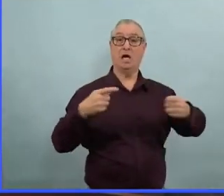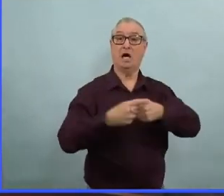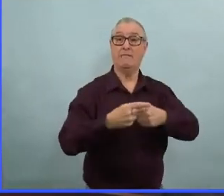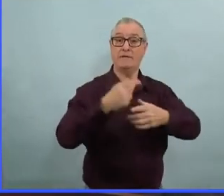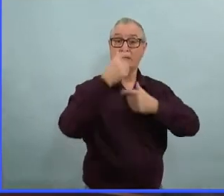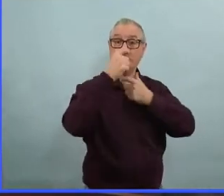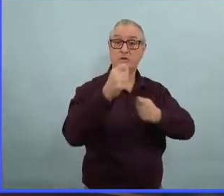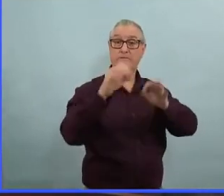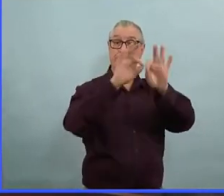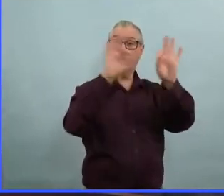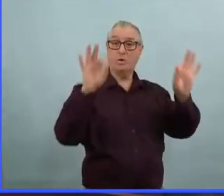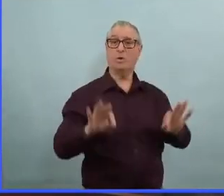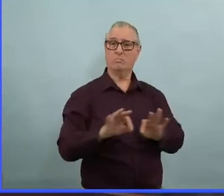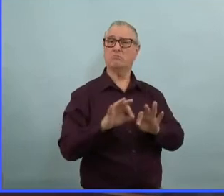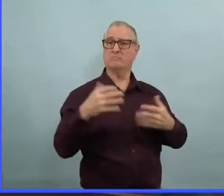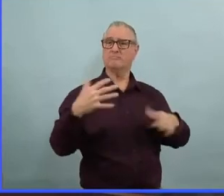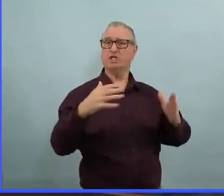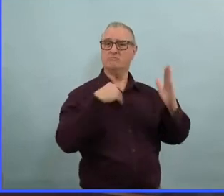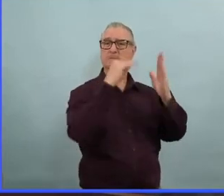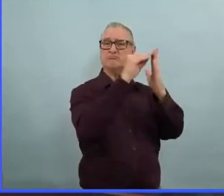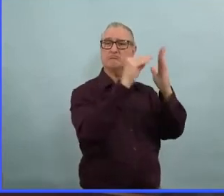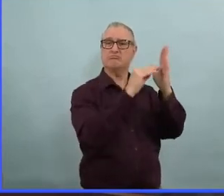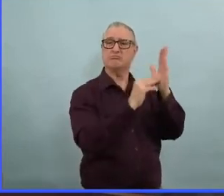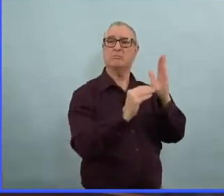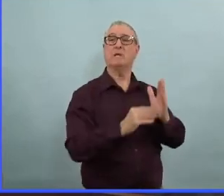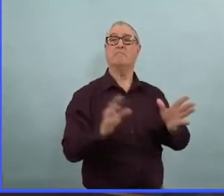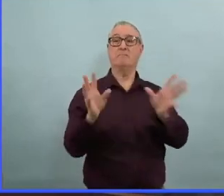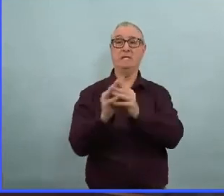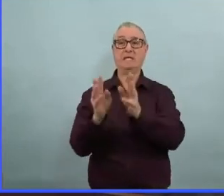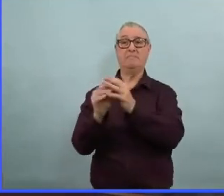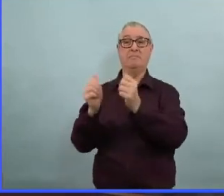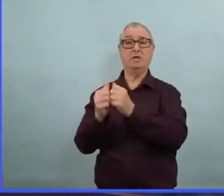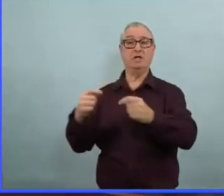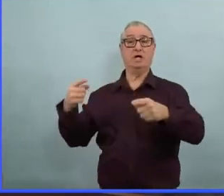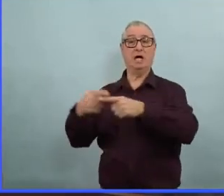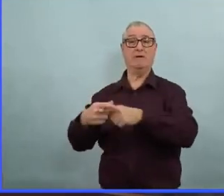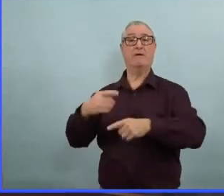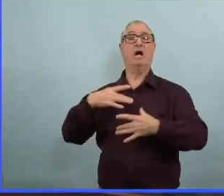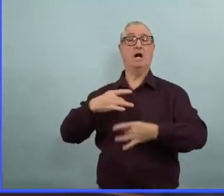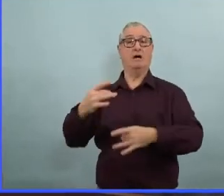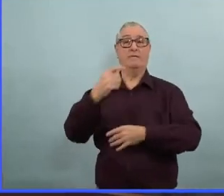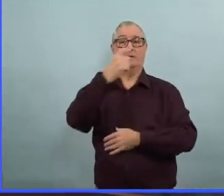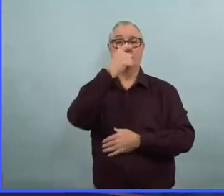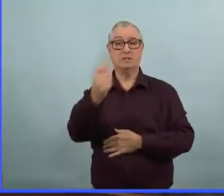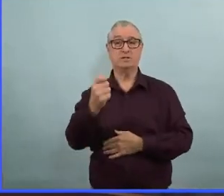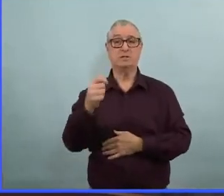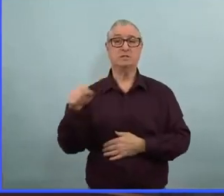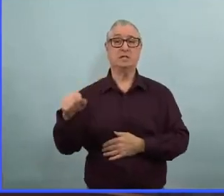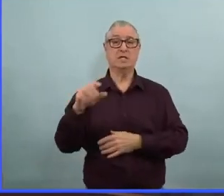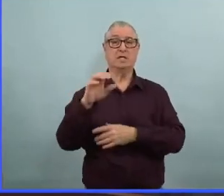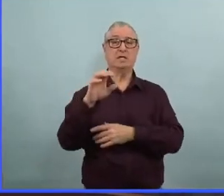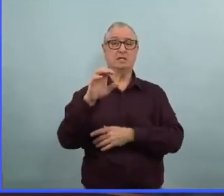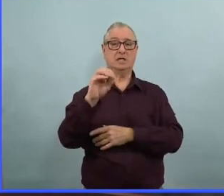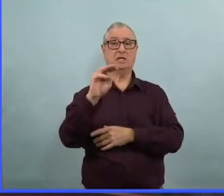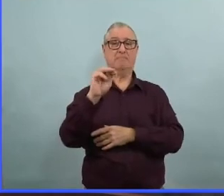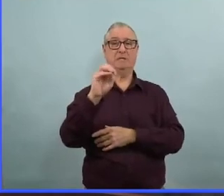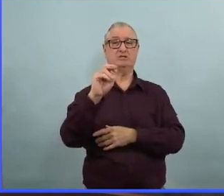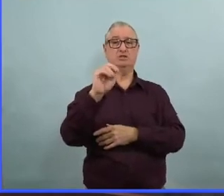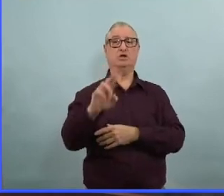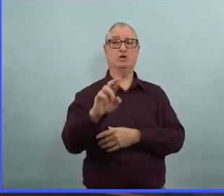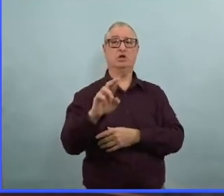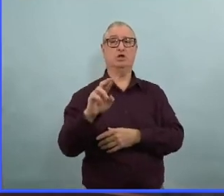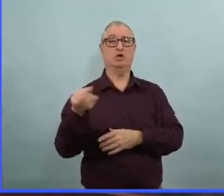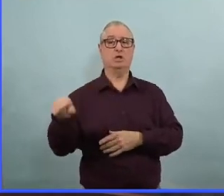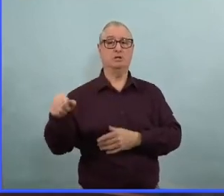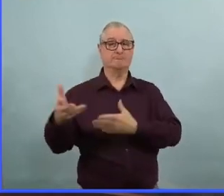et ça a été divulgué lors de ma rencontre avec le commissaire le problème c'est que